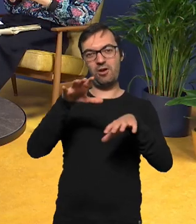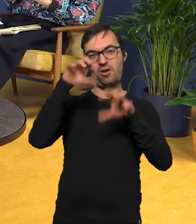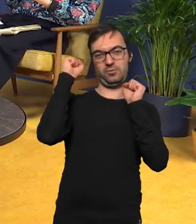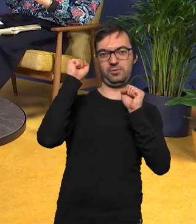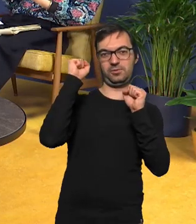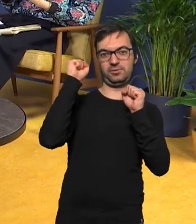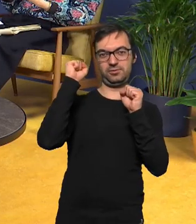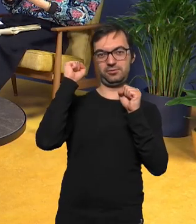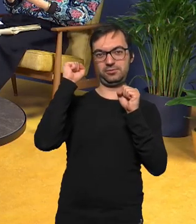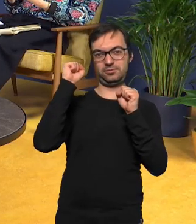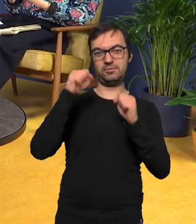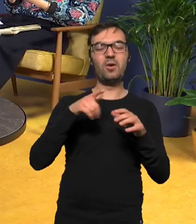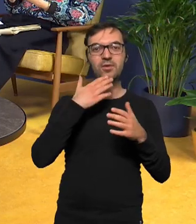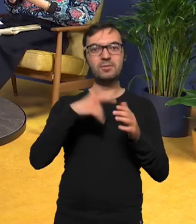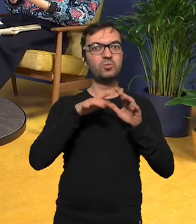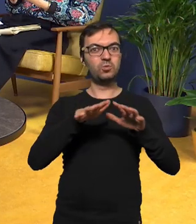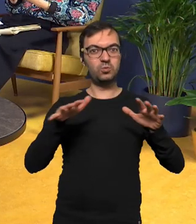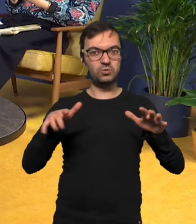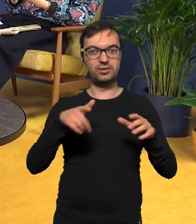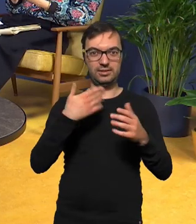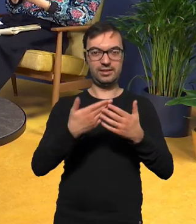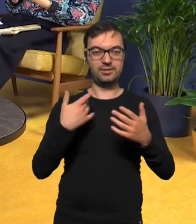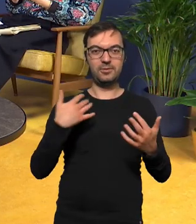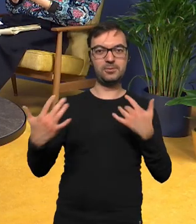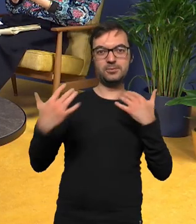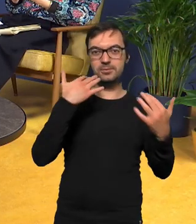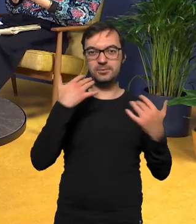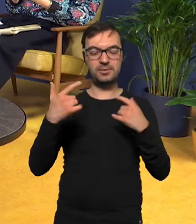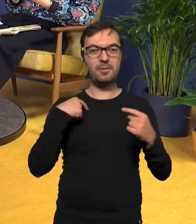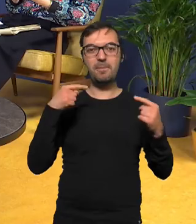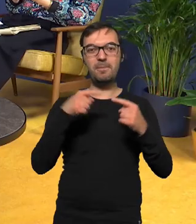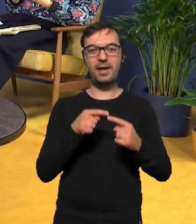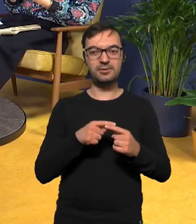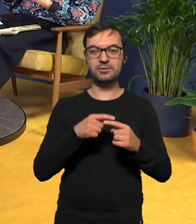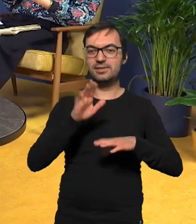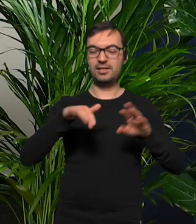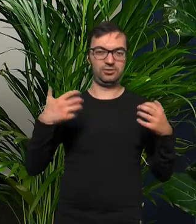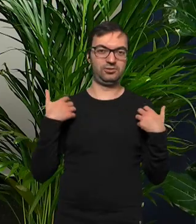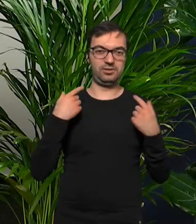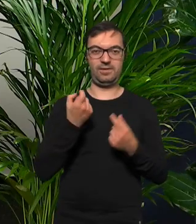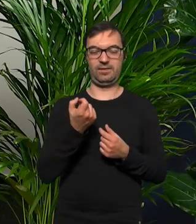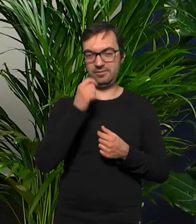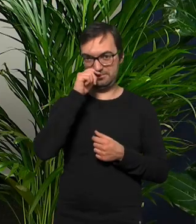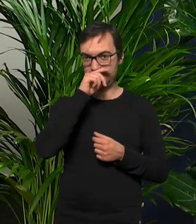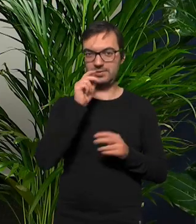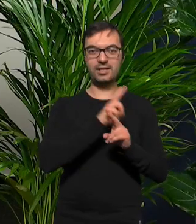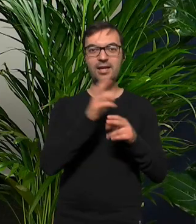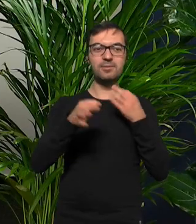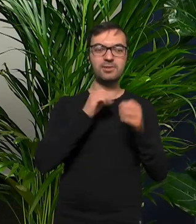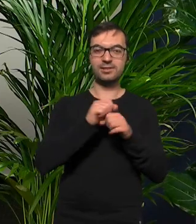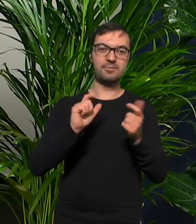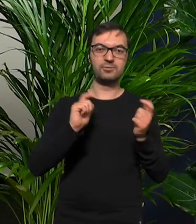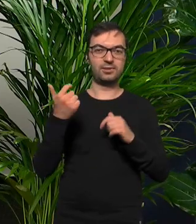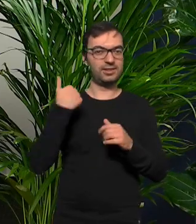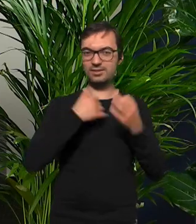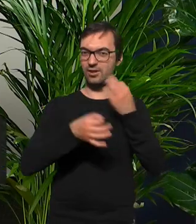w swojej ilości mogą rezonować z jakimiś innymi kompletnie momentami życia każdy z nich jest właściwie przygodą taką opowieścią